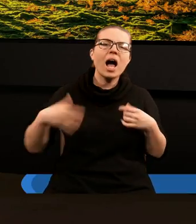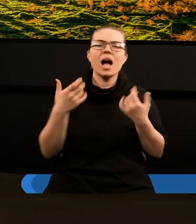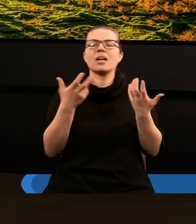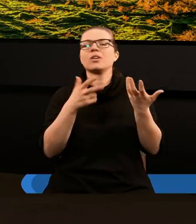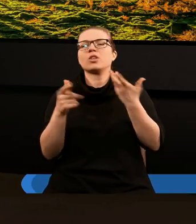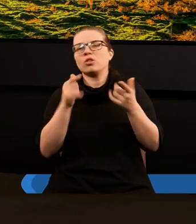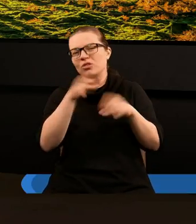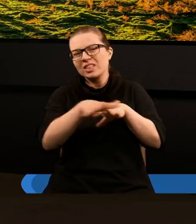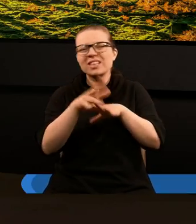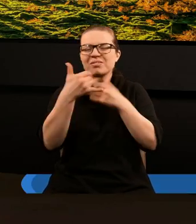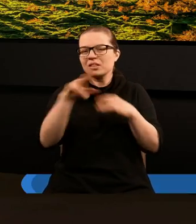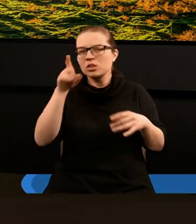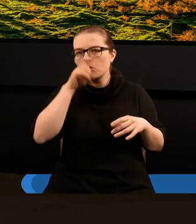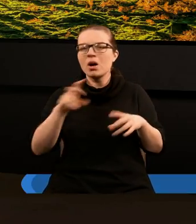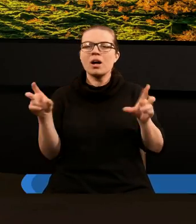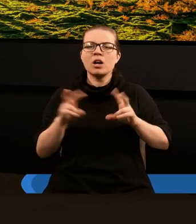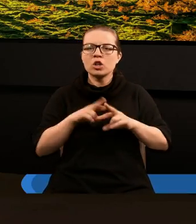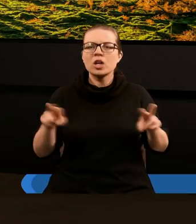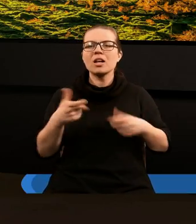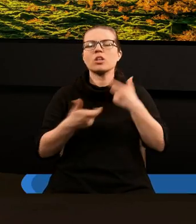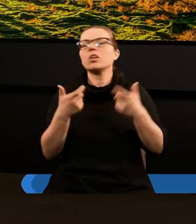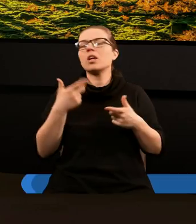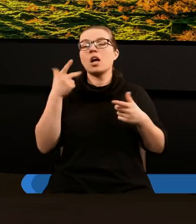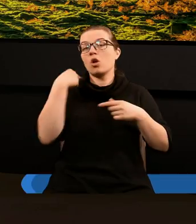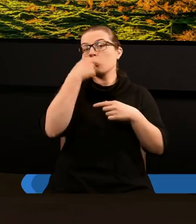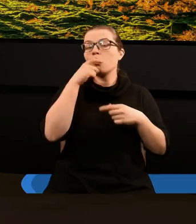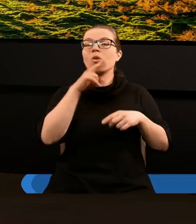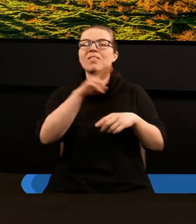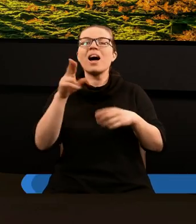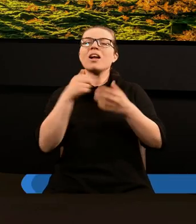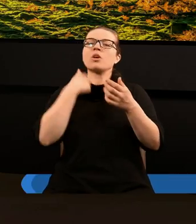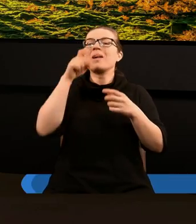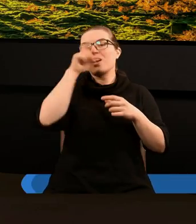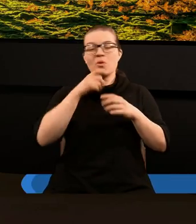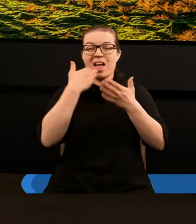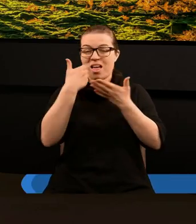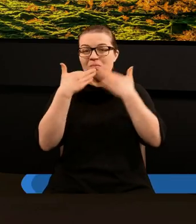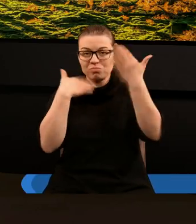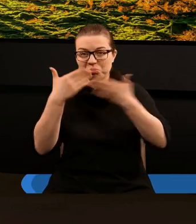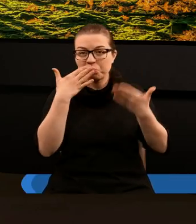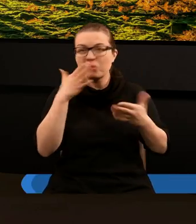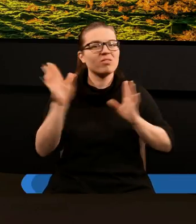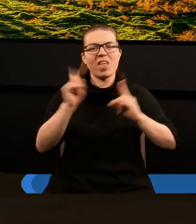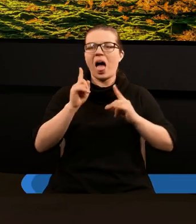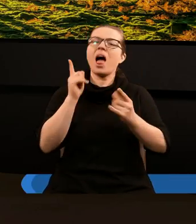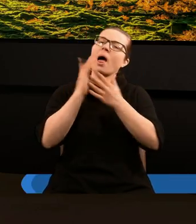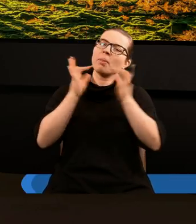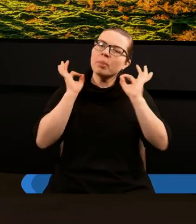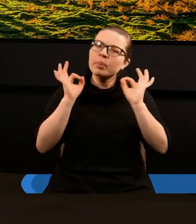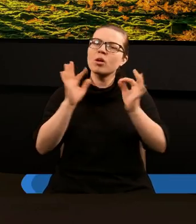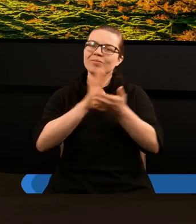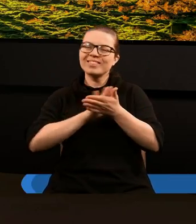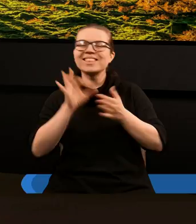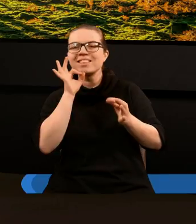przestanie, niech żadne nieprzyzwolite słowo nie wychodzi z ust waszych, ale tylko dobre. I to jest właśnie tak czyjąc, nie będziecie